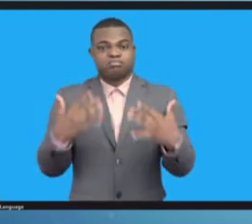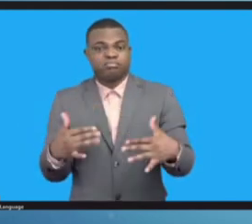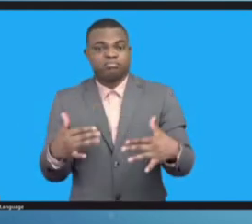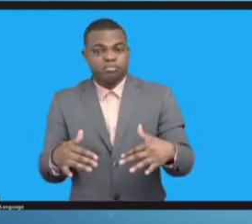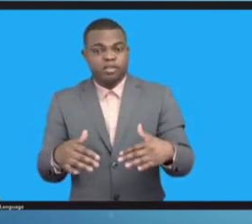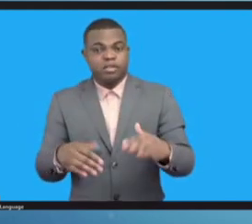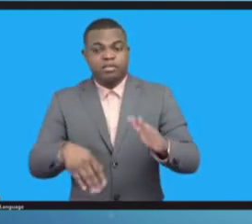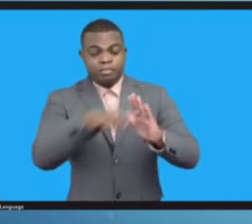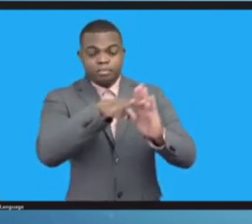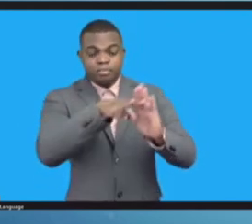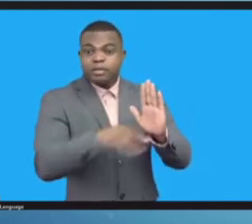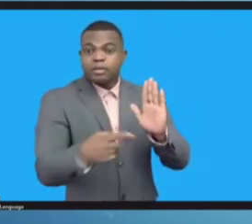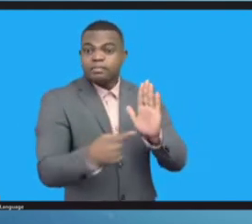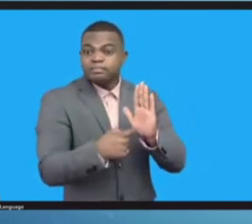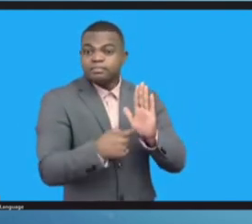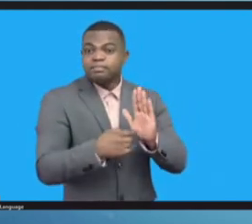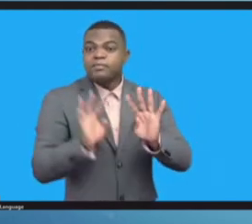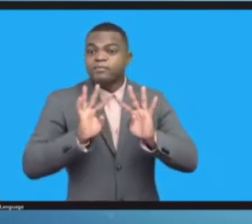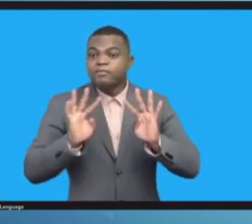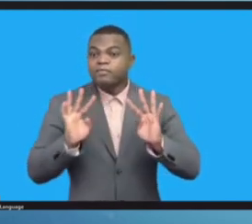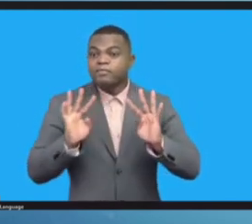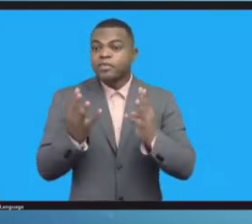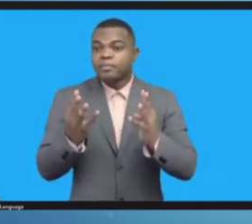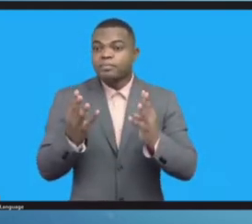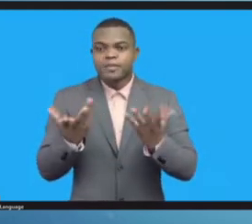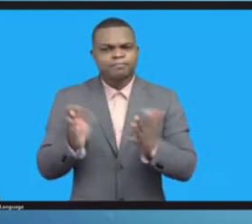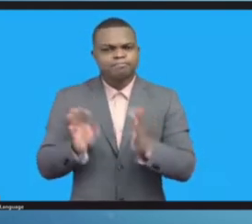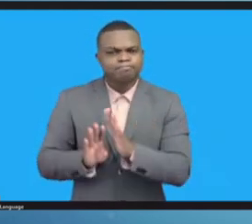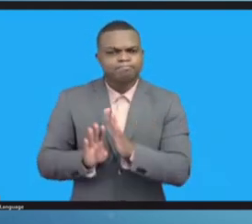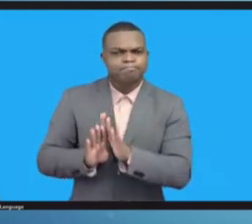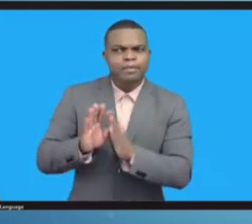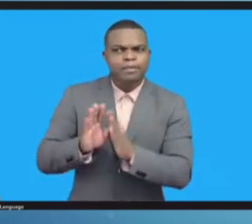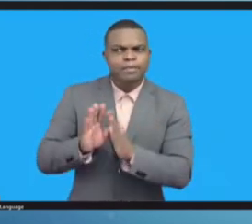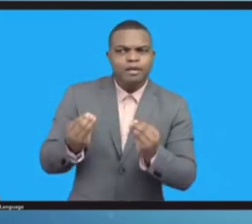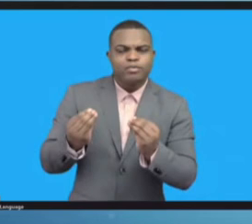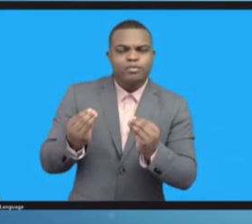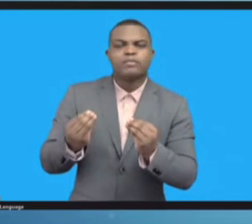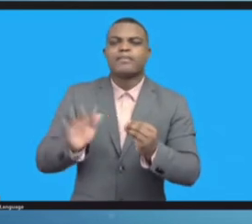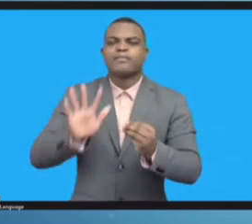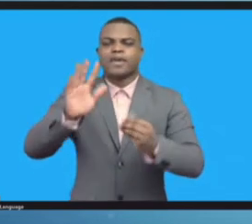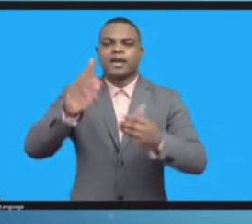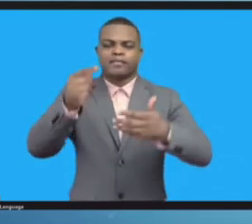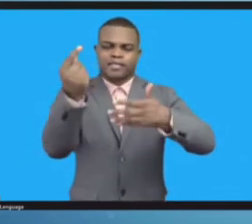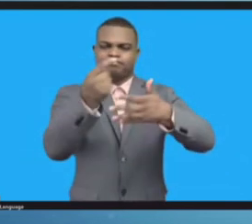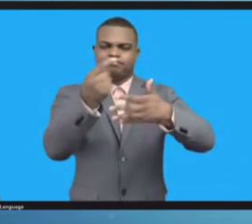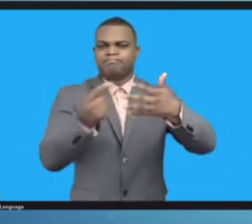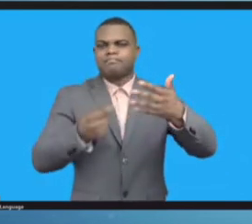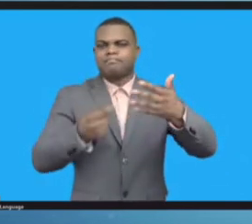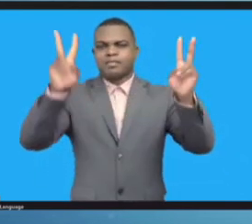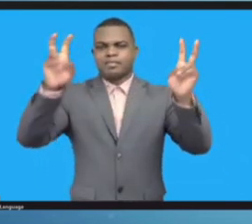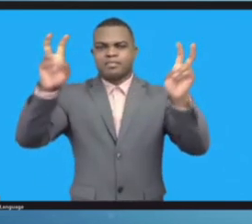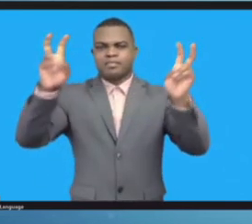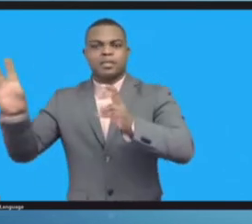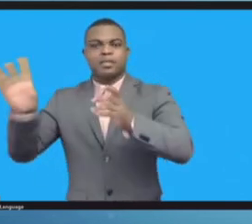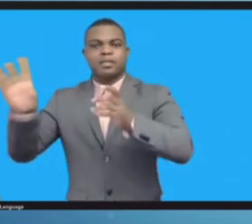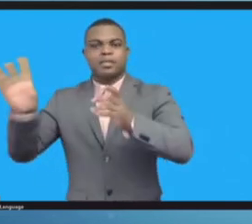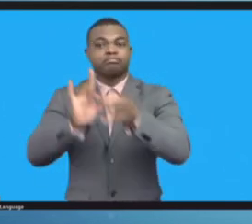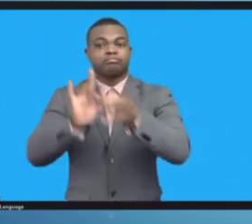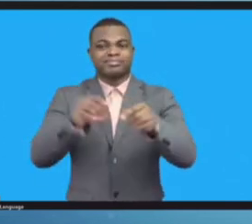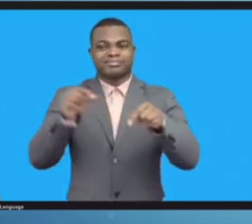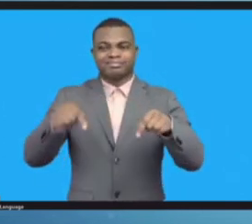حول خمسة محاور ربط كل الأشخاص تجنب